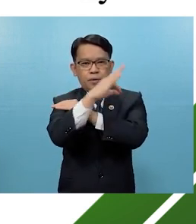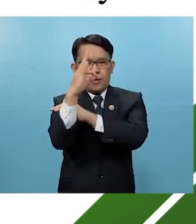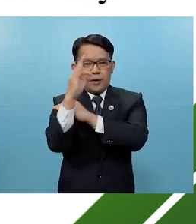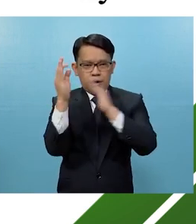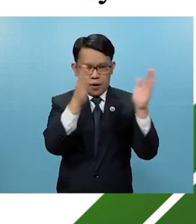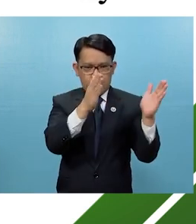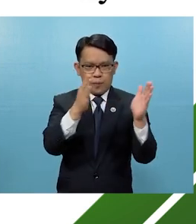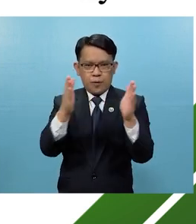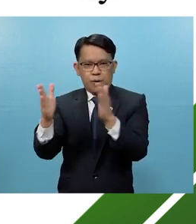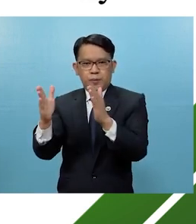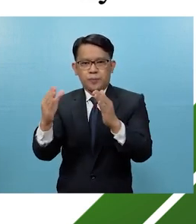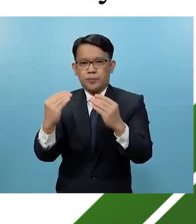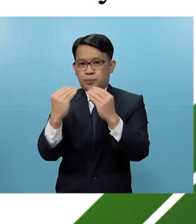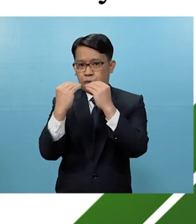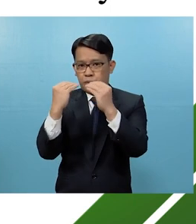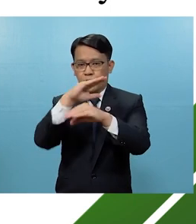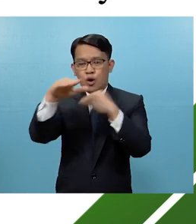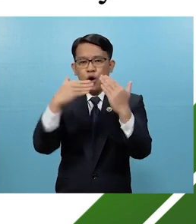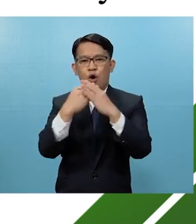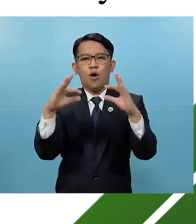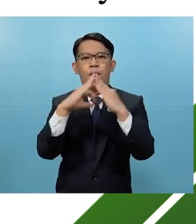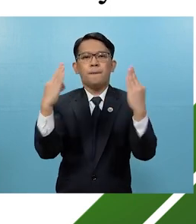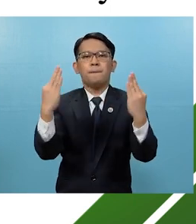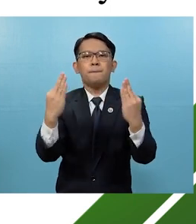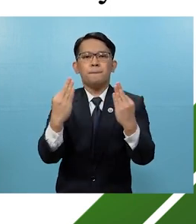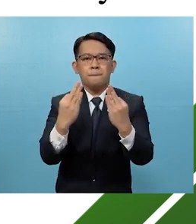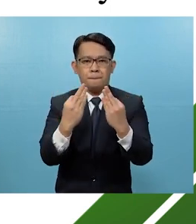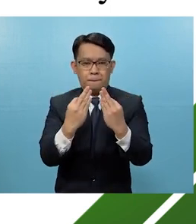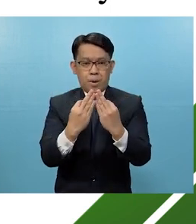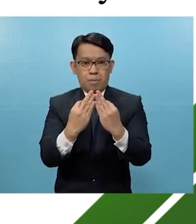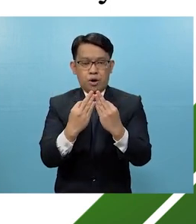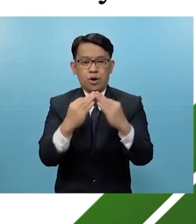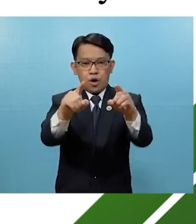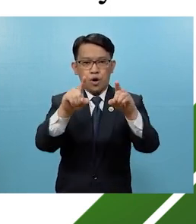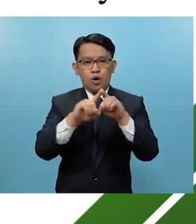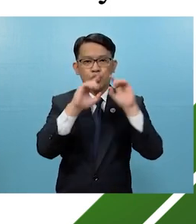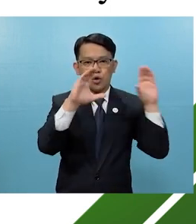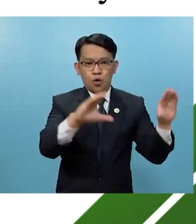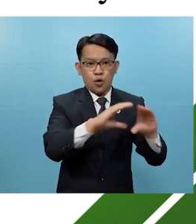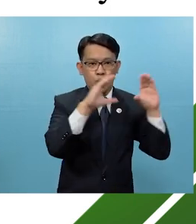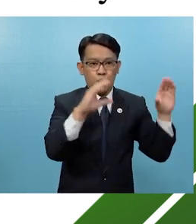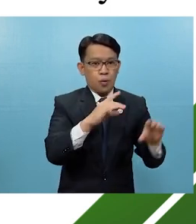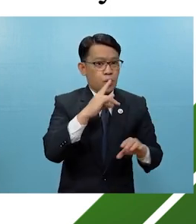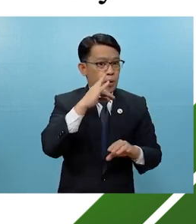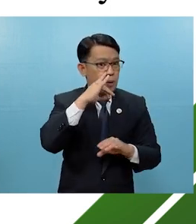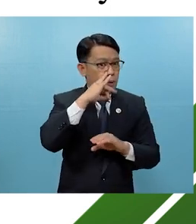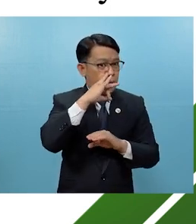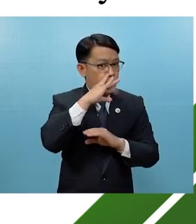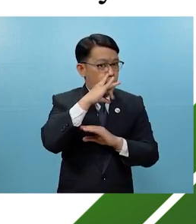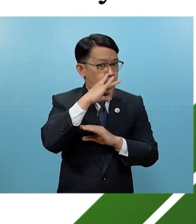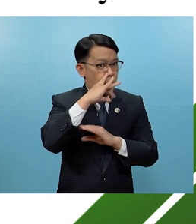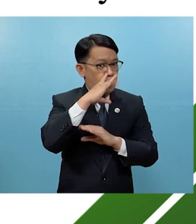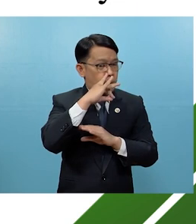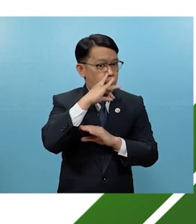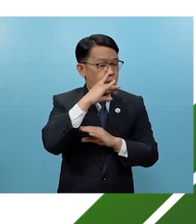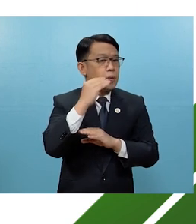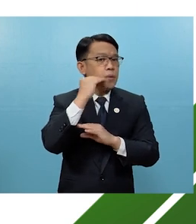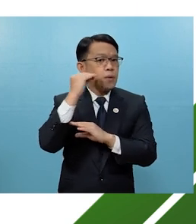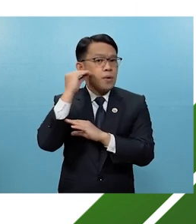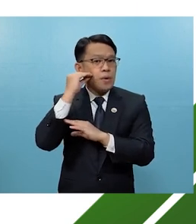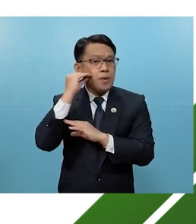ay inihahanda na ang pagkain ng buo niyang sambahayan pati na ng gawain ng mga katulong sa bahay